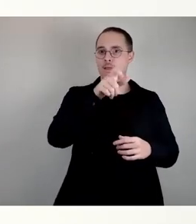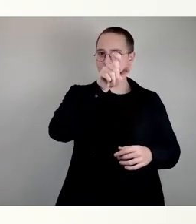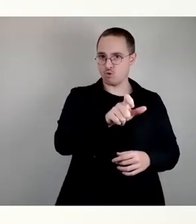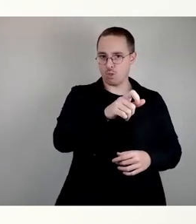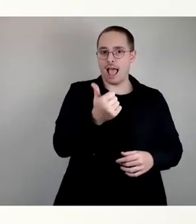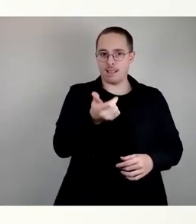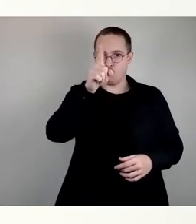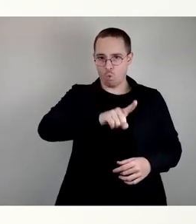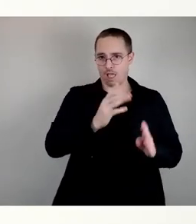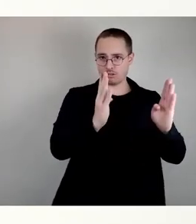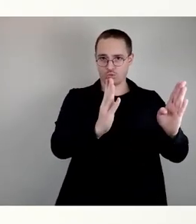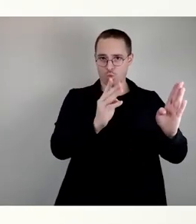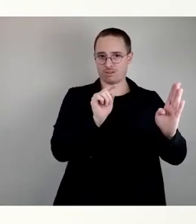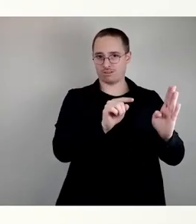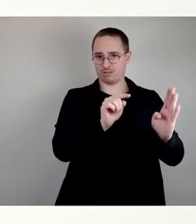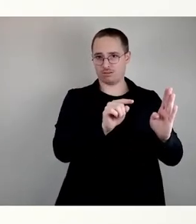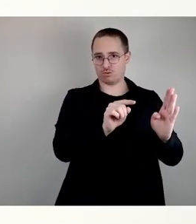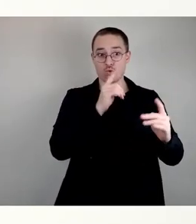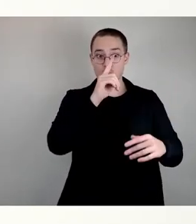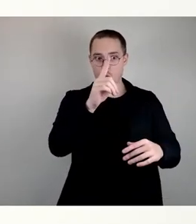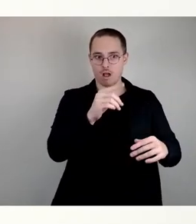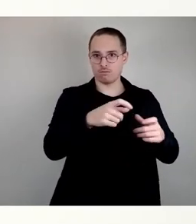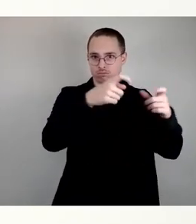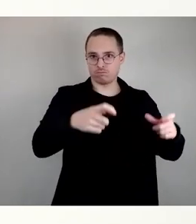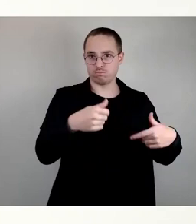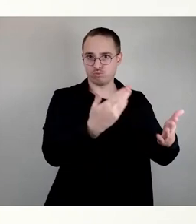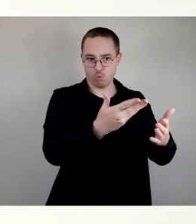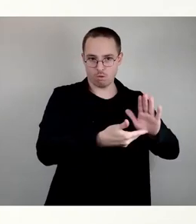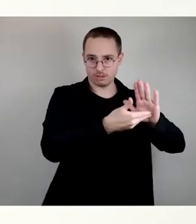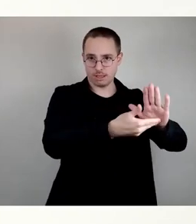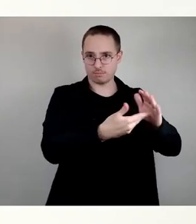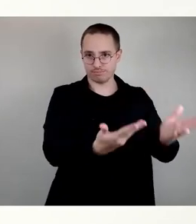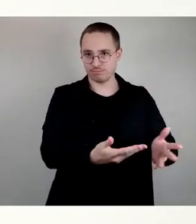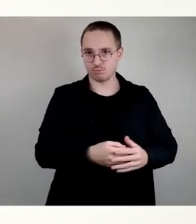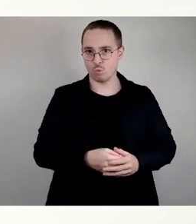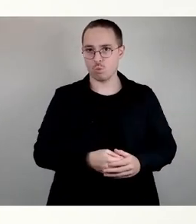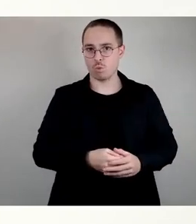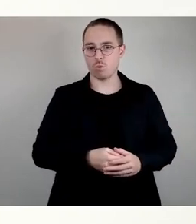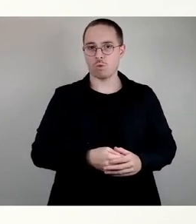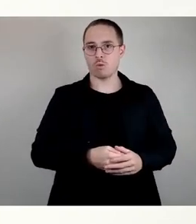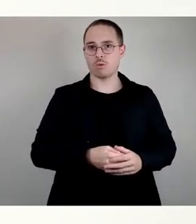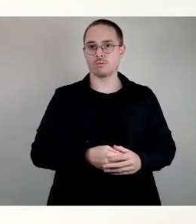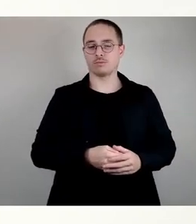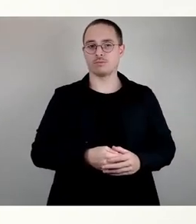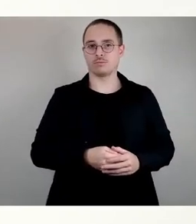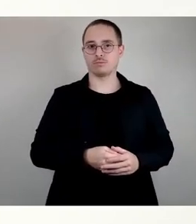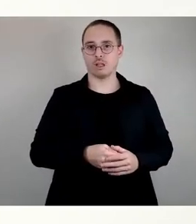Bereitstellung der Infrastruktur, also sprich Anbietung der mobilen Raumeinheiten,